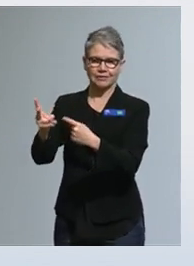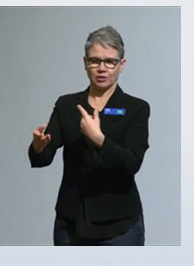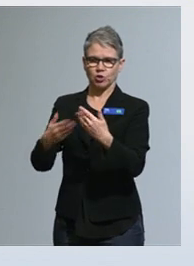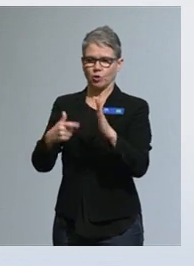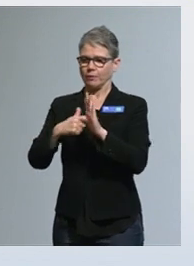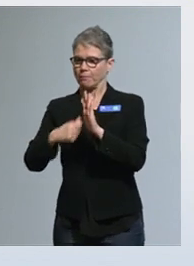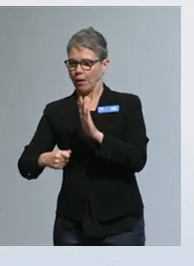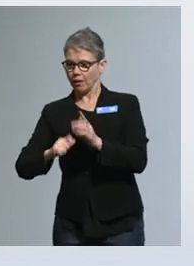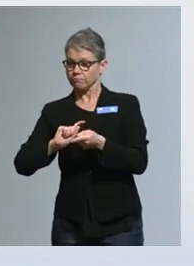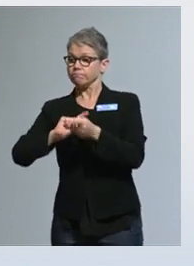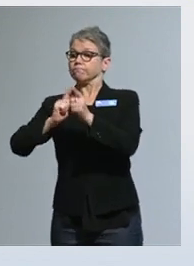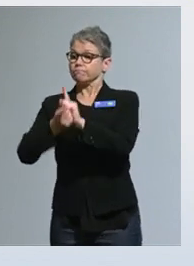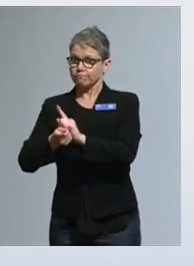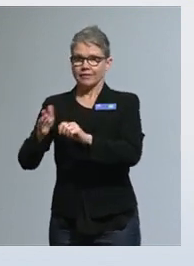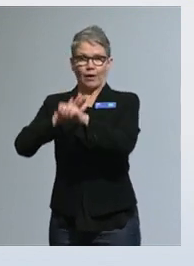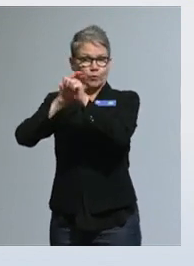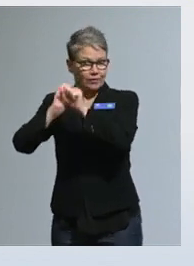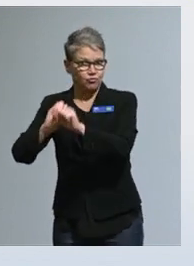käytäntöön.